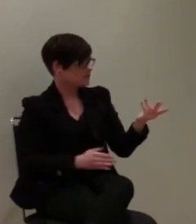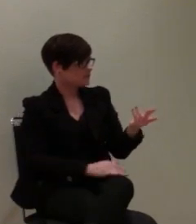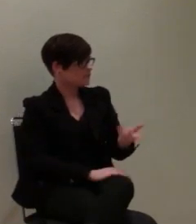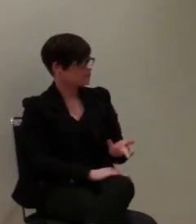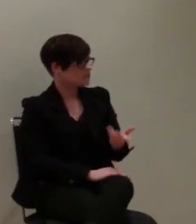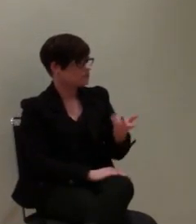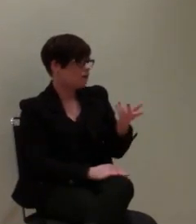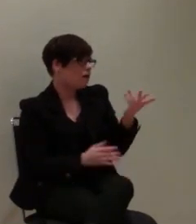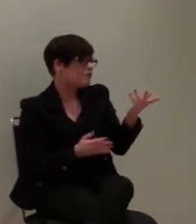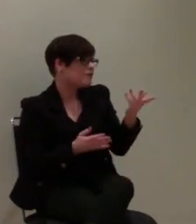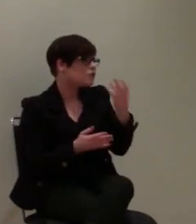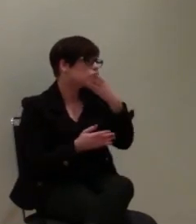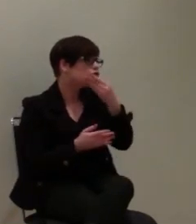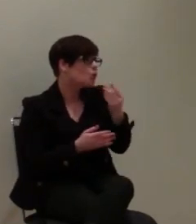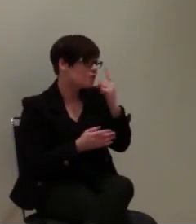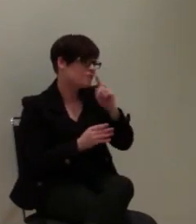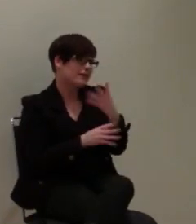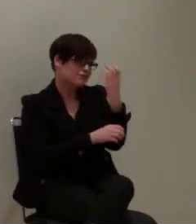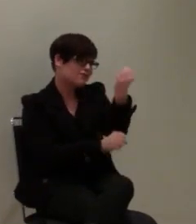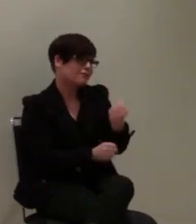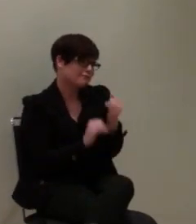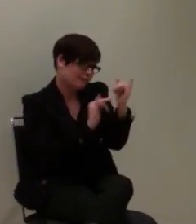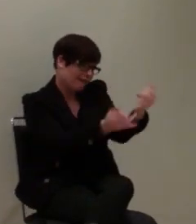Das wäre schön, wenn wir das erreichen könnten.